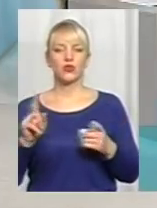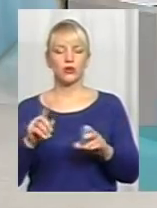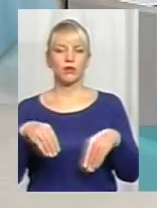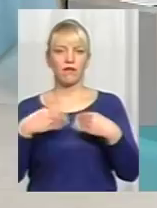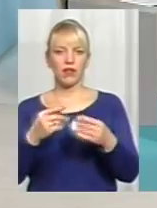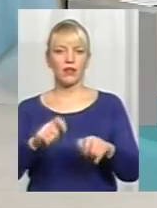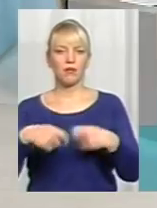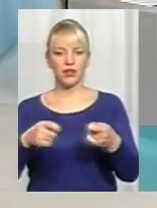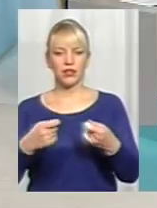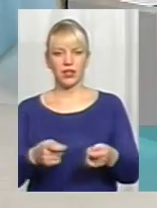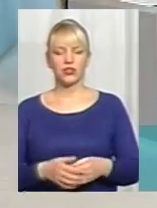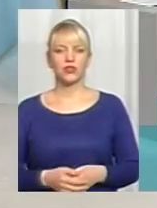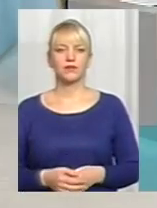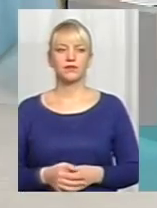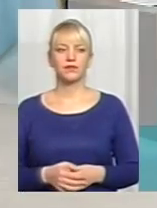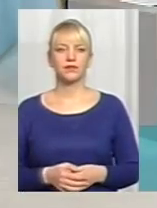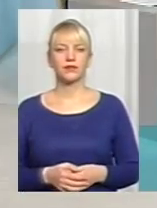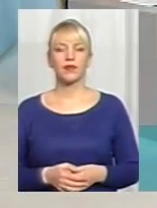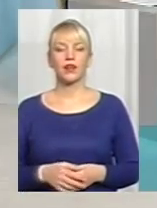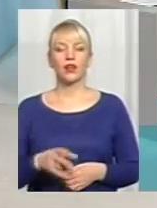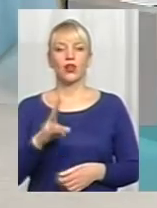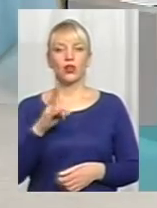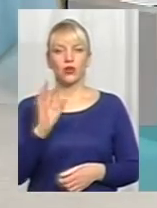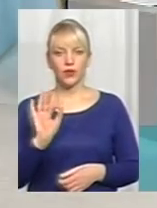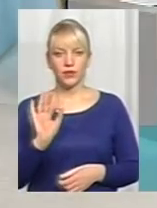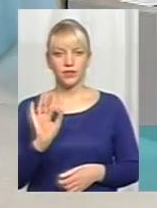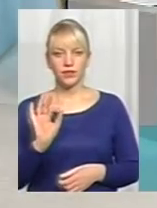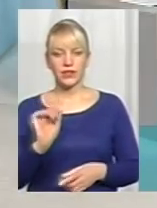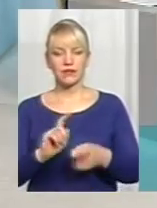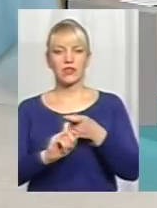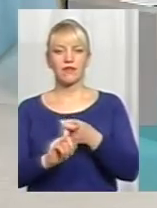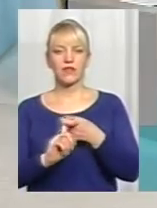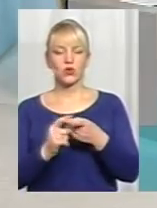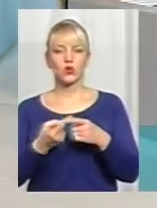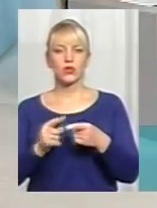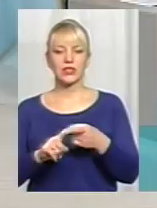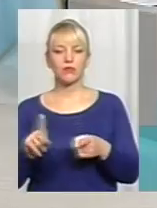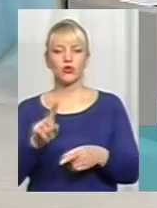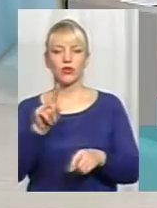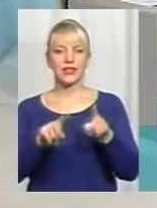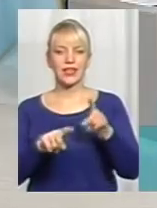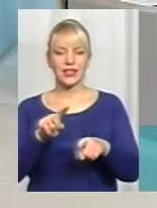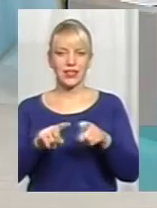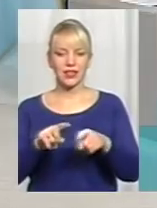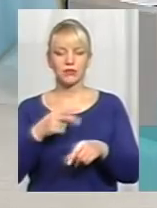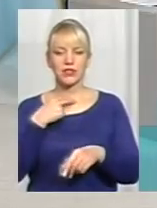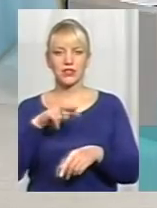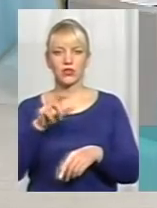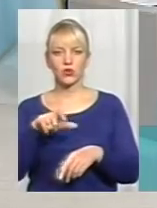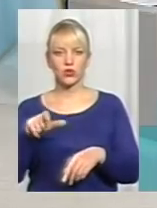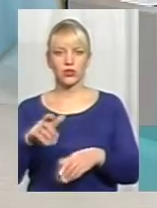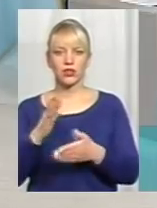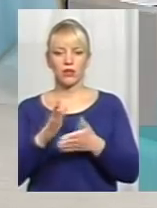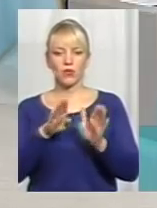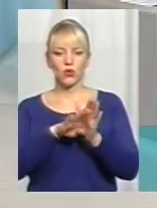приймаємо, і вони доходять до засуджених. Разом з тим, в зв'язку з тим, що деяким засудженим все ж таки є ознаки